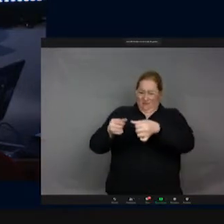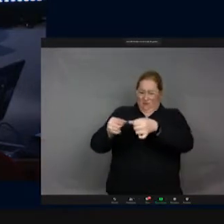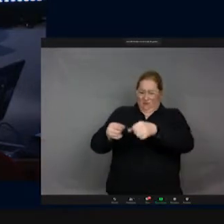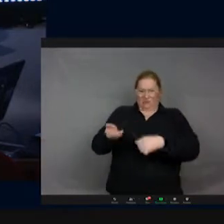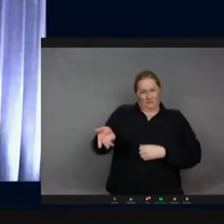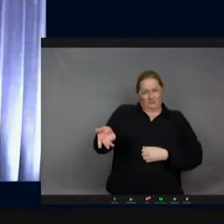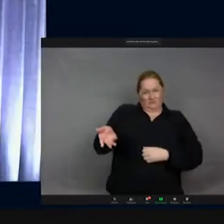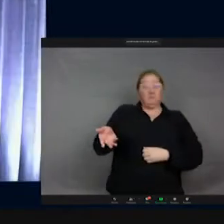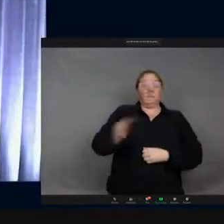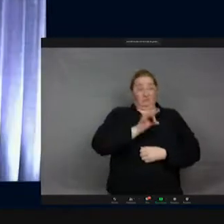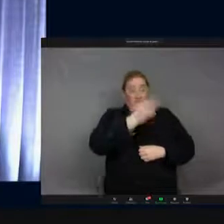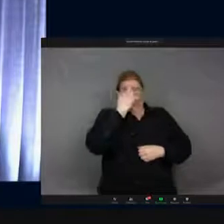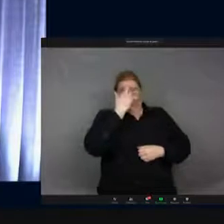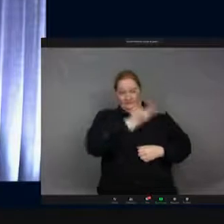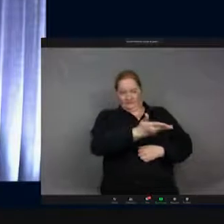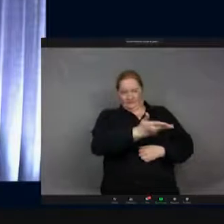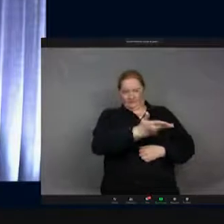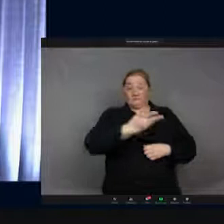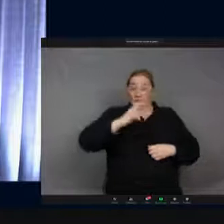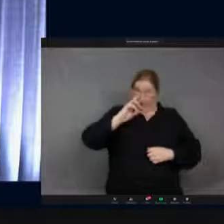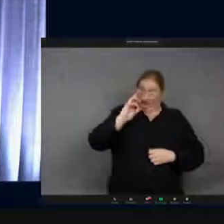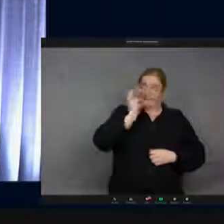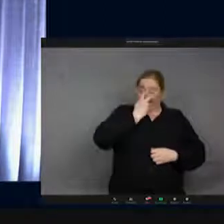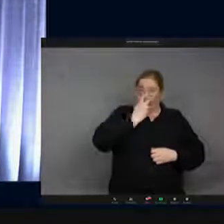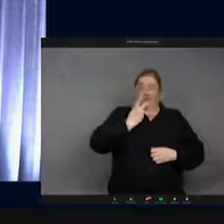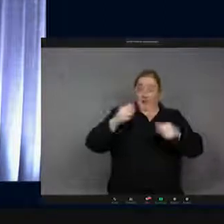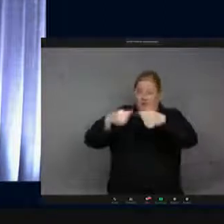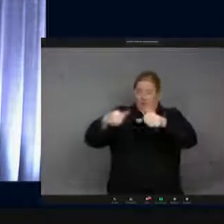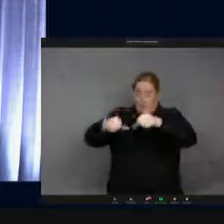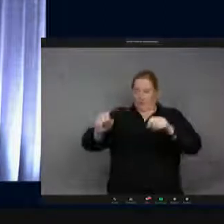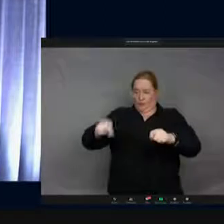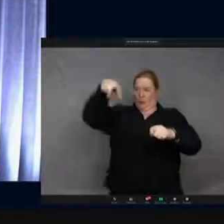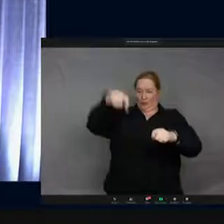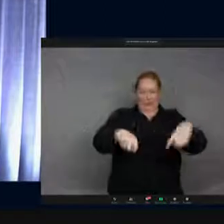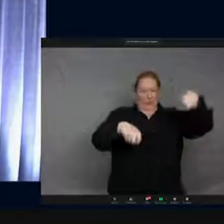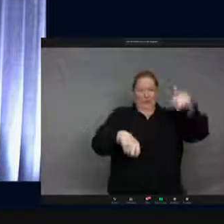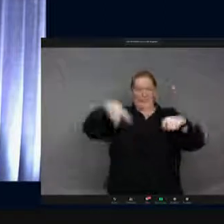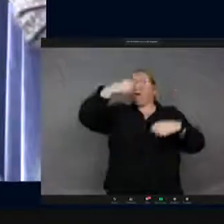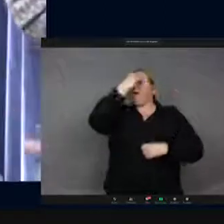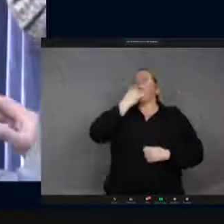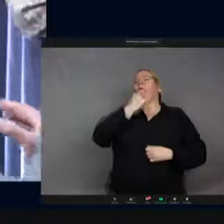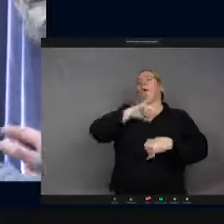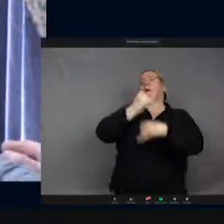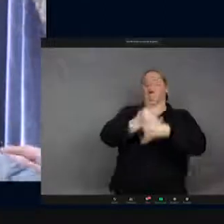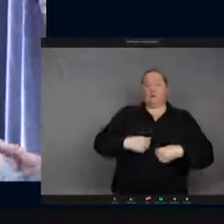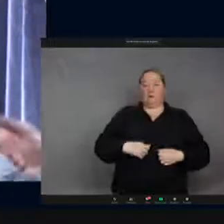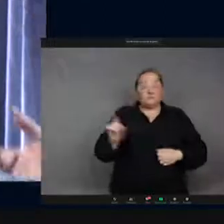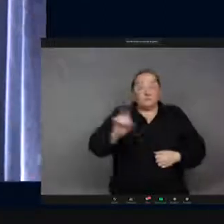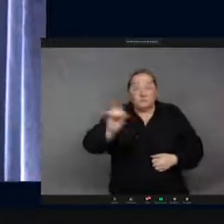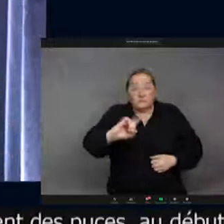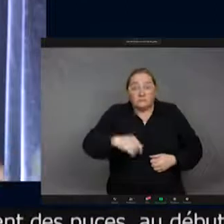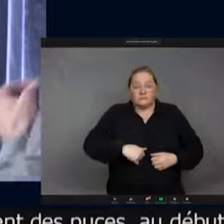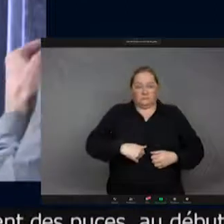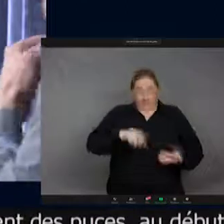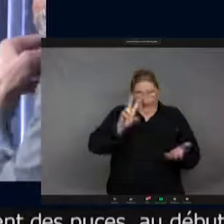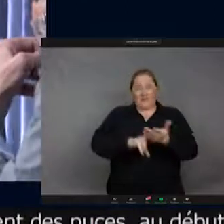Yolaine, vous le faites bien de le dire, c'est que les cirques de puces, il y avait vraiment des puces. Mais au je croyais que le type faisait semblant de faire ça et que du coup, tout le monde se faisait avoir. En fait,